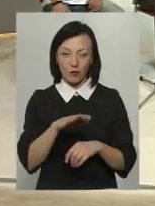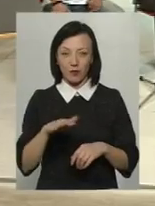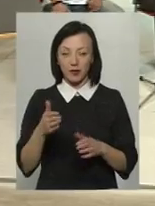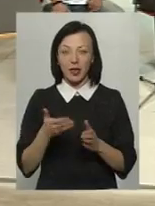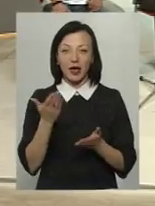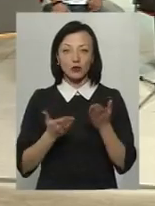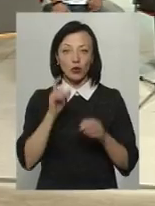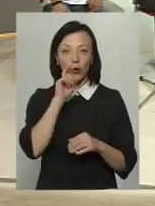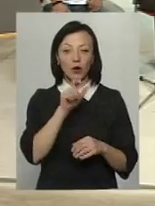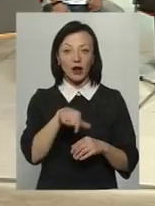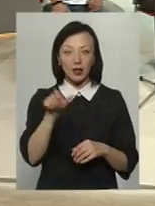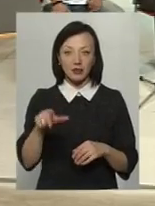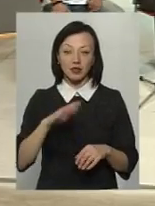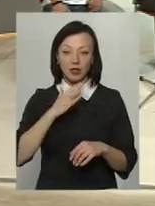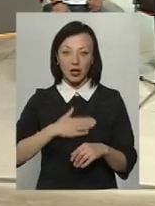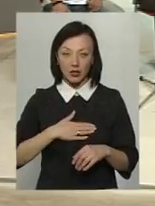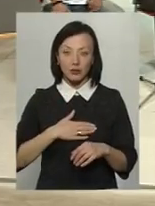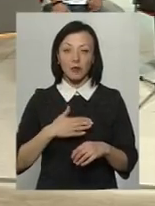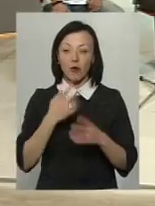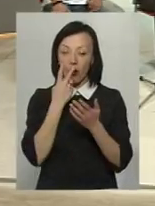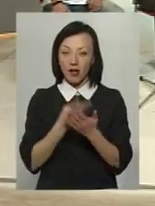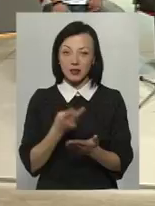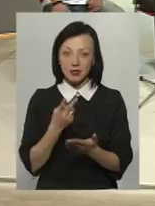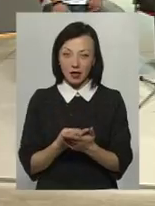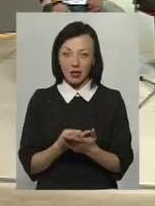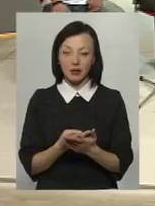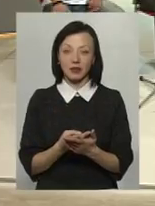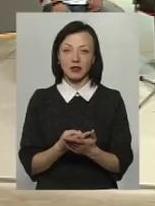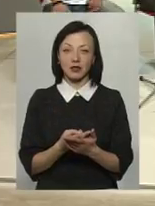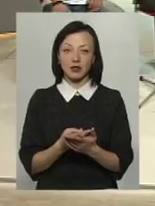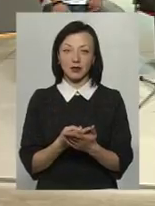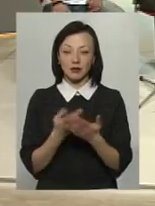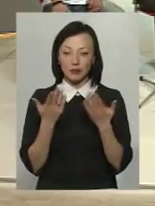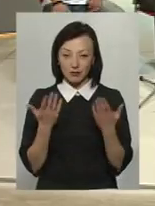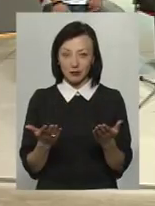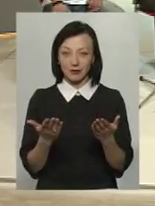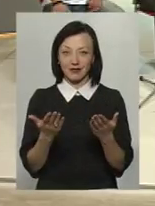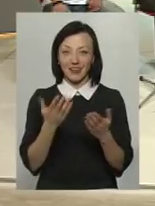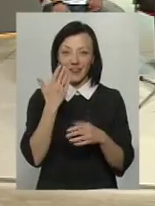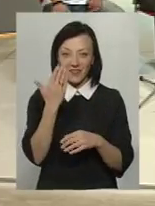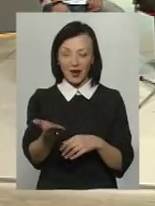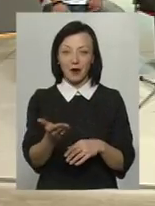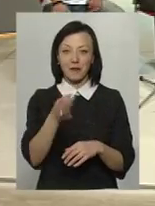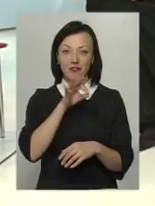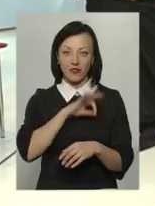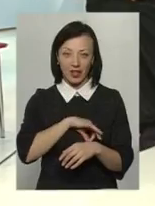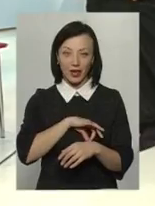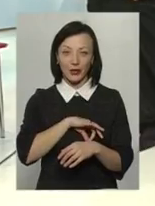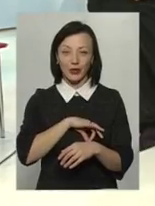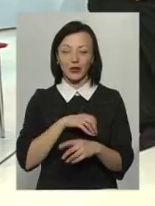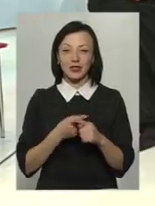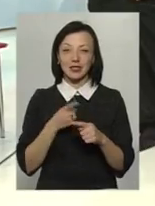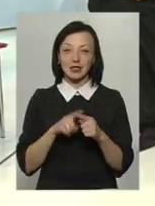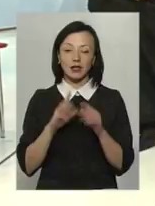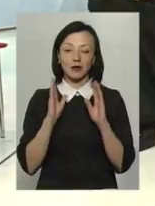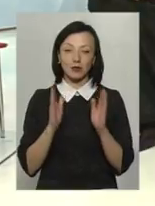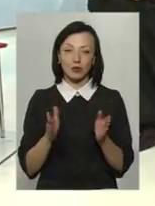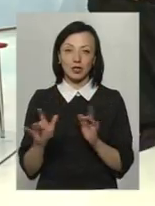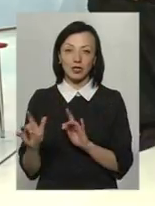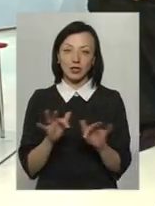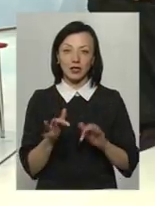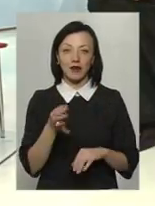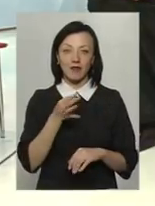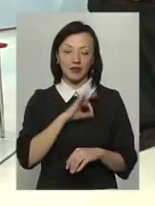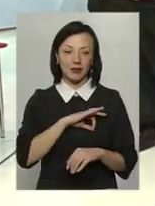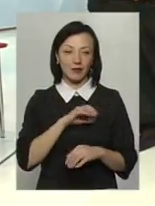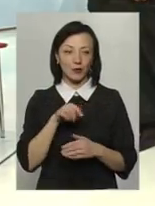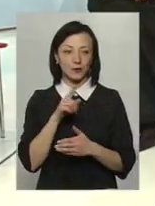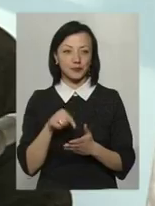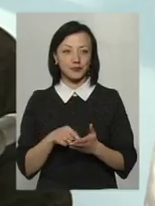сміттям.